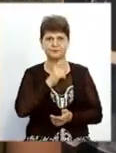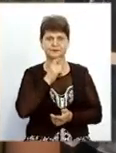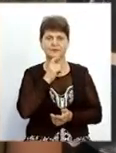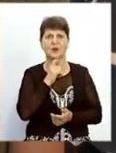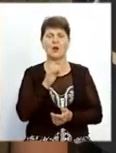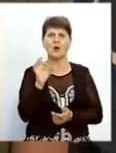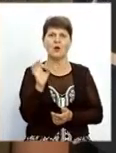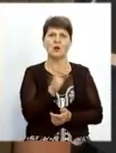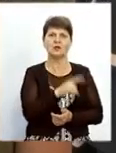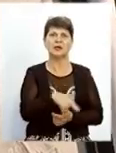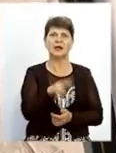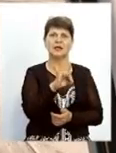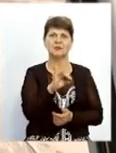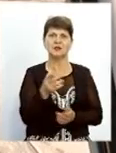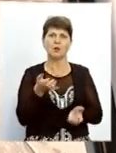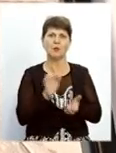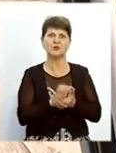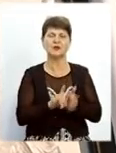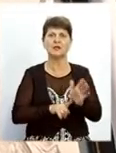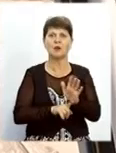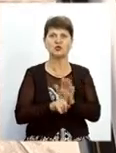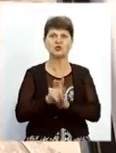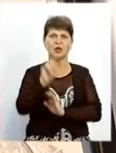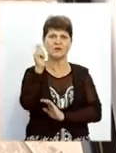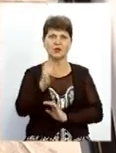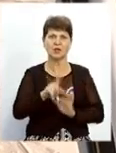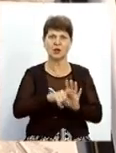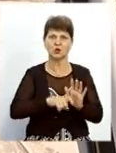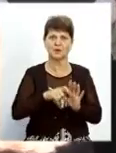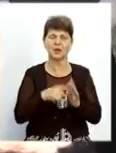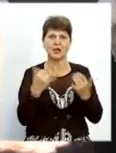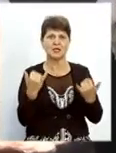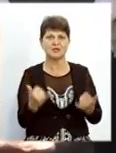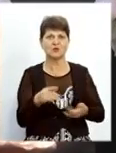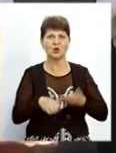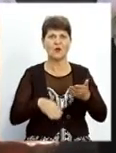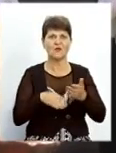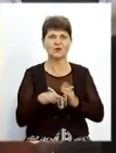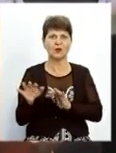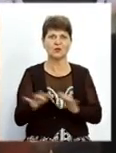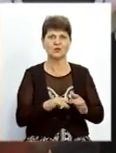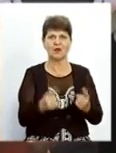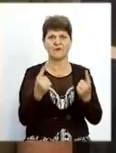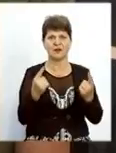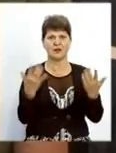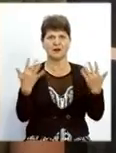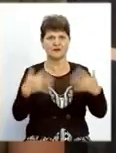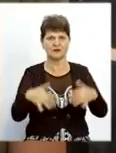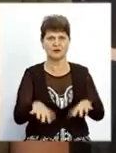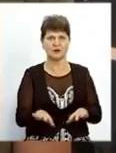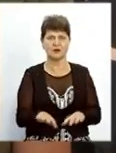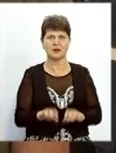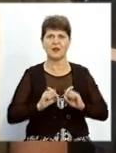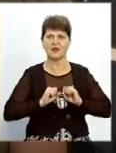Дмітрієв познайомився з Валентином на початку війни на Донбасі. Чоловік каже, сьогодні волонтерський рух поніс великі втрати. Валік – це